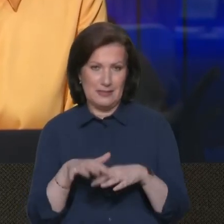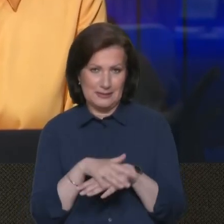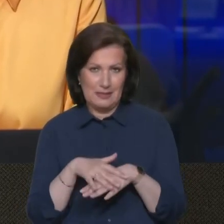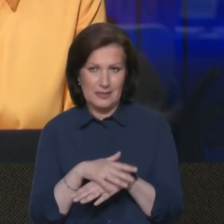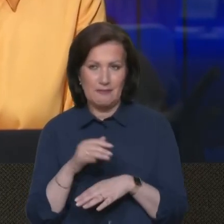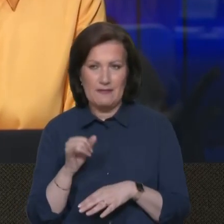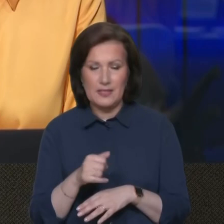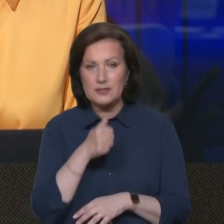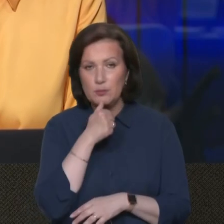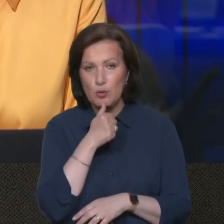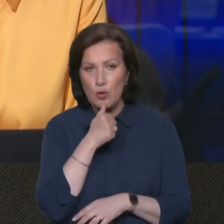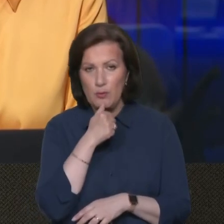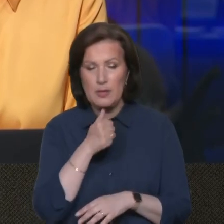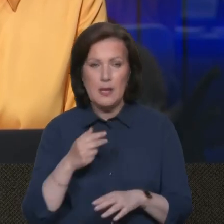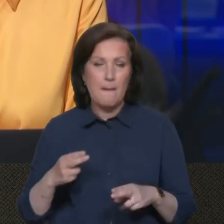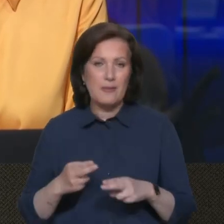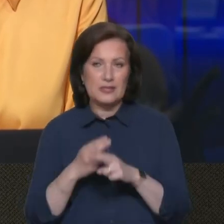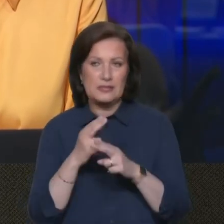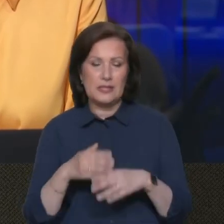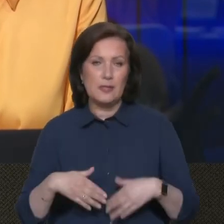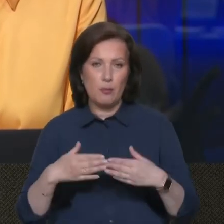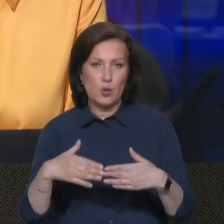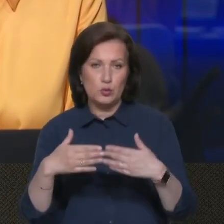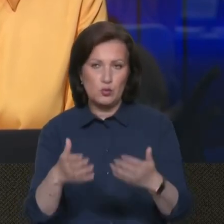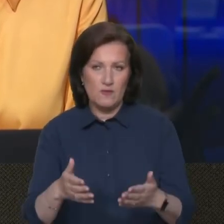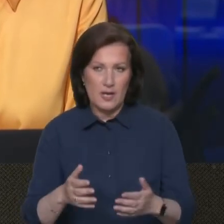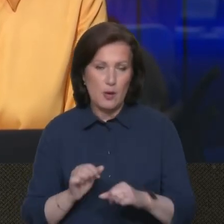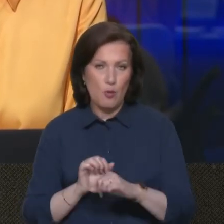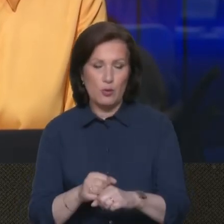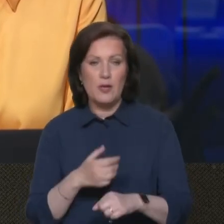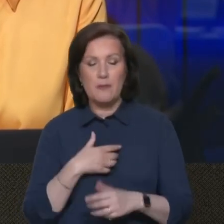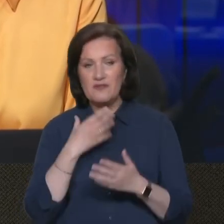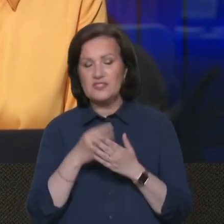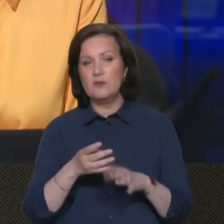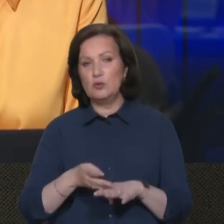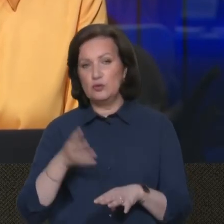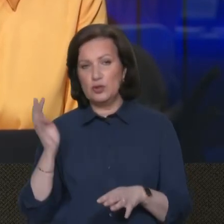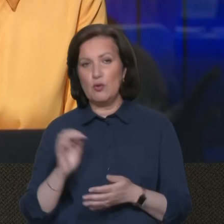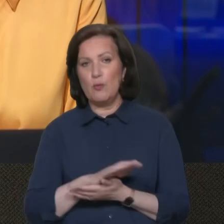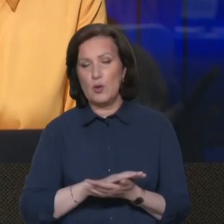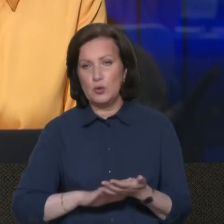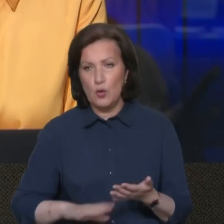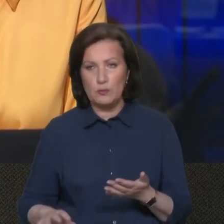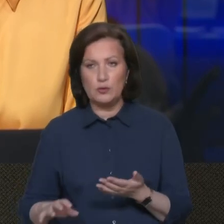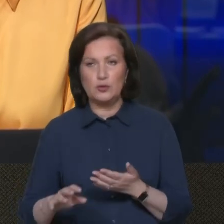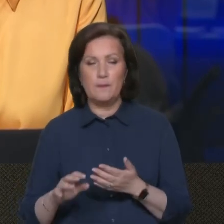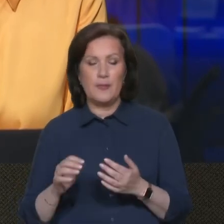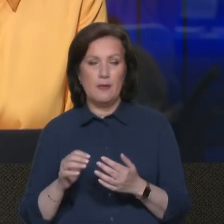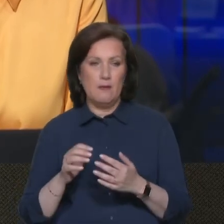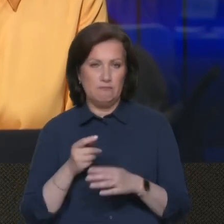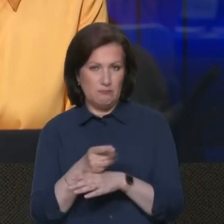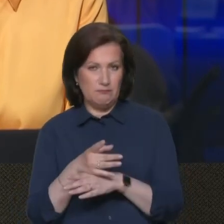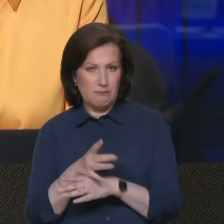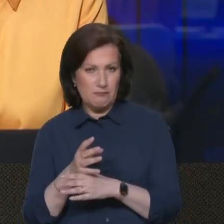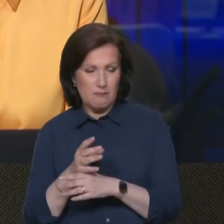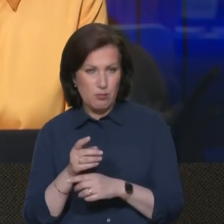спроби присікти просування сил оборони. Ми, в свою чергу, продовжуємо контрбатарейну боротьбу і